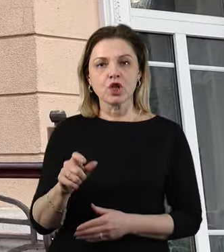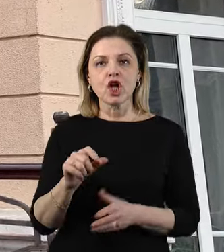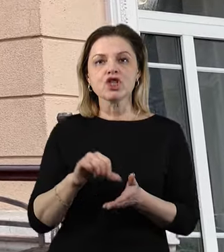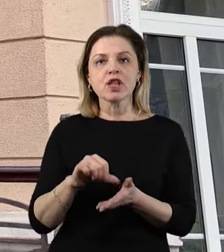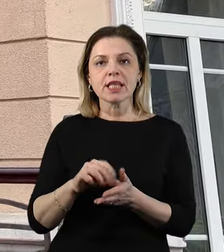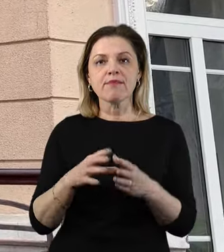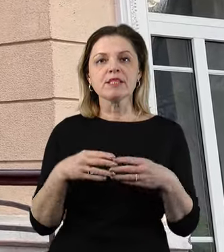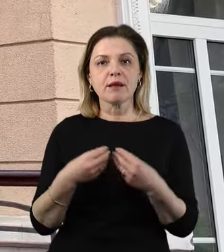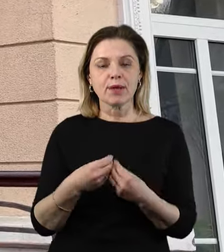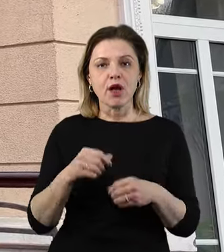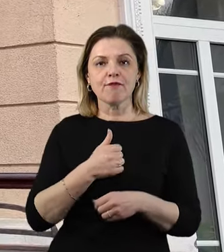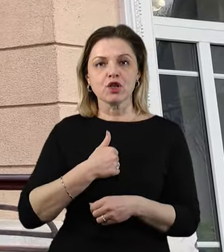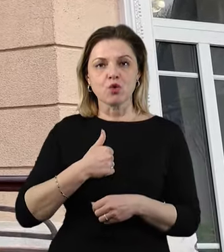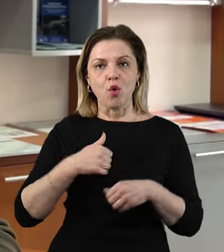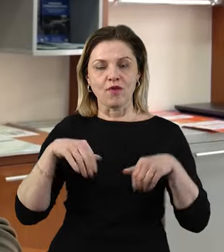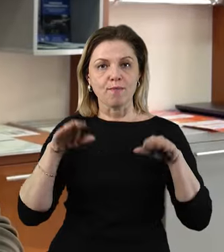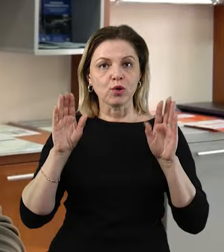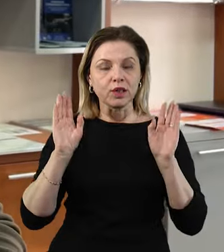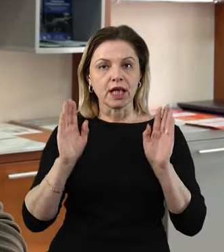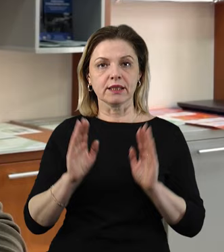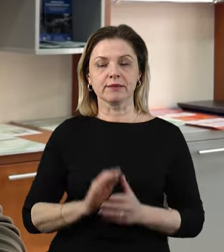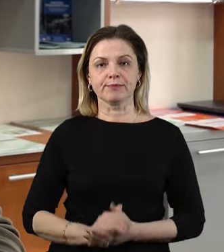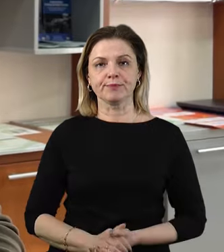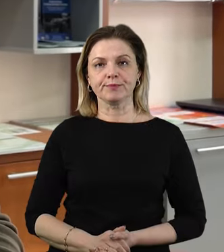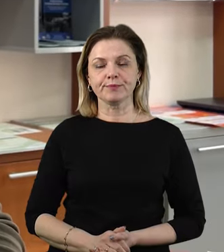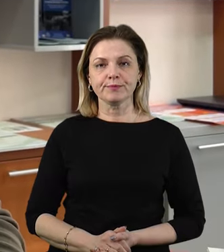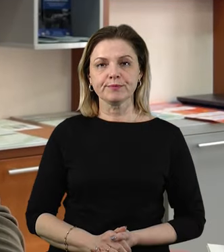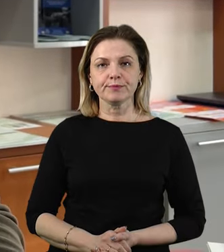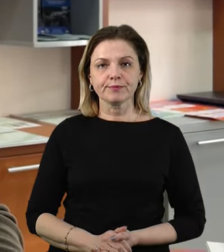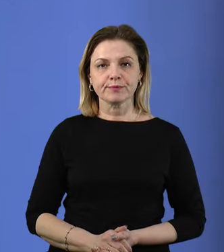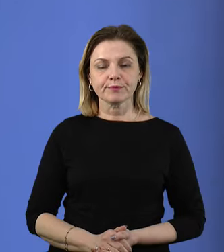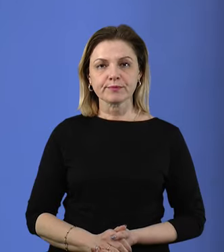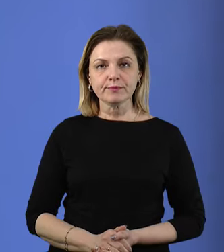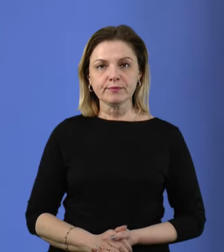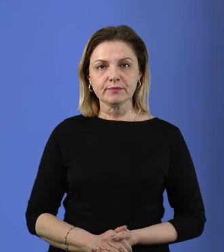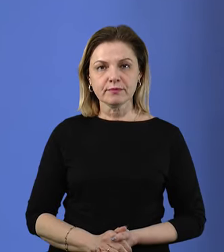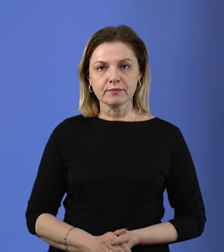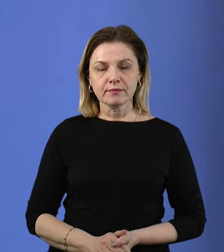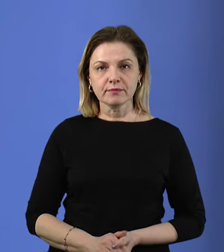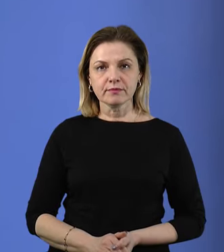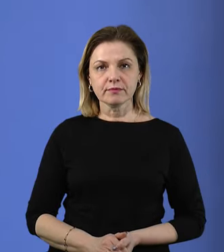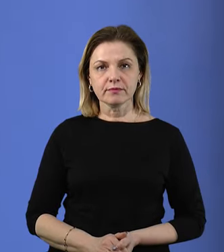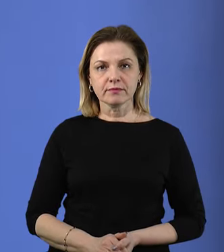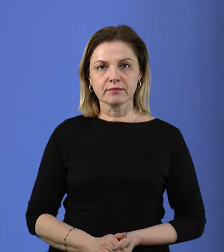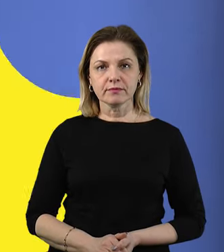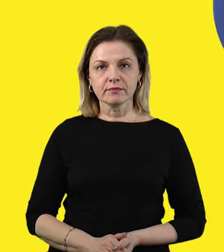членів родин військовополонених, розповів Аркадій Дебагян. Єлизавета Кротик, Суспільне новини, Миколаїв.